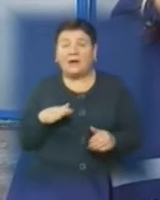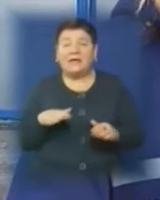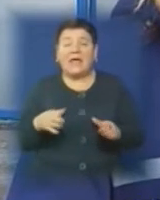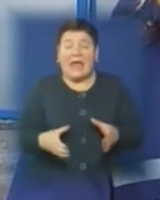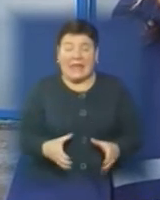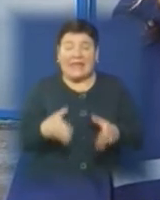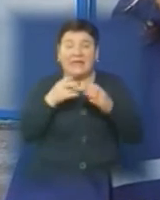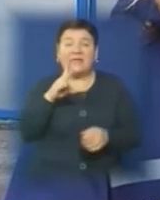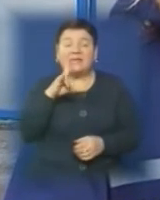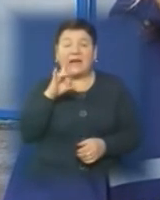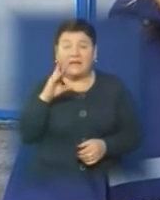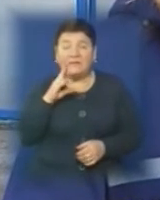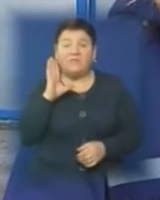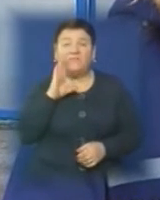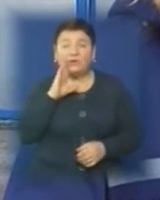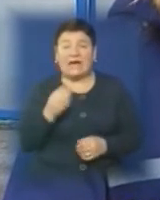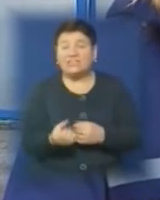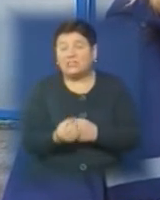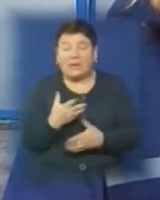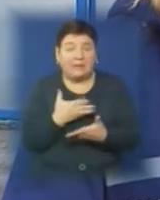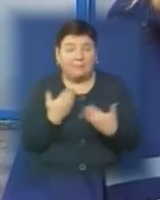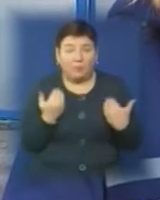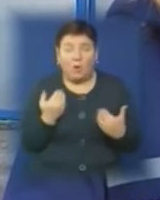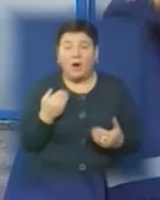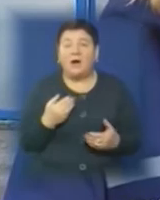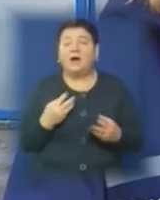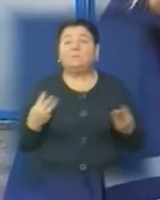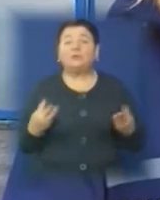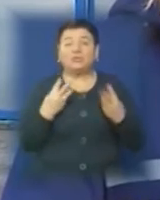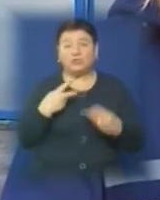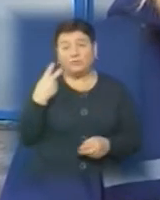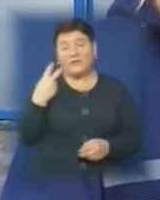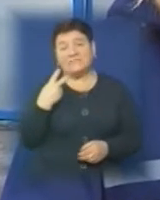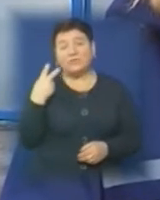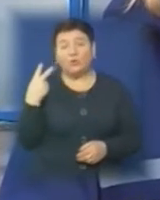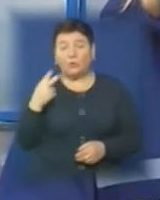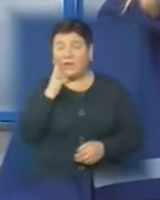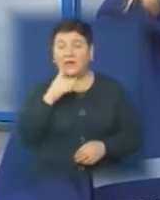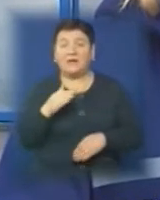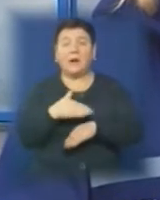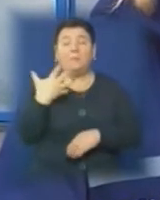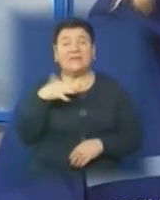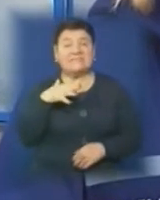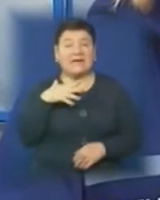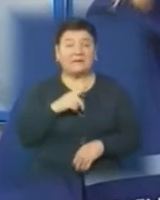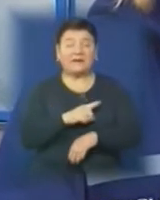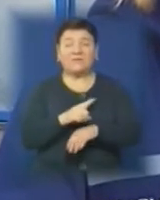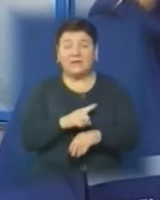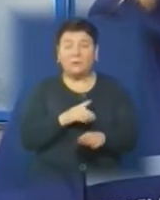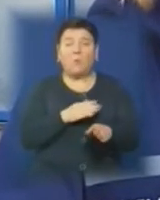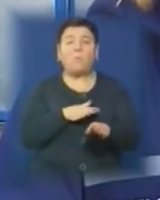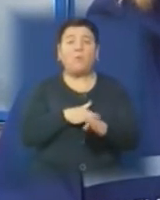гідрантів, а також вододжерел. Пожежу було локалізовано о 22 годині 50 хвилин і повністю